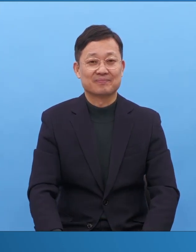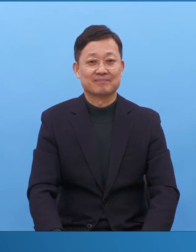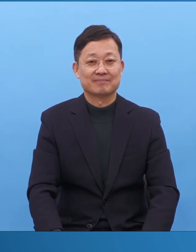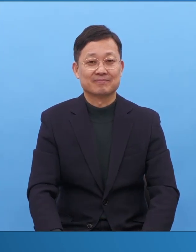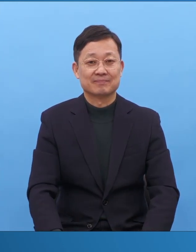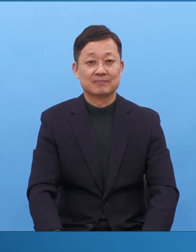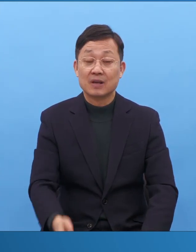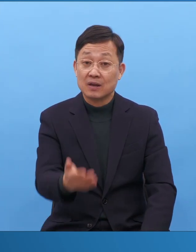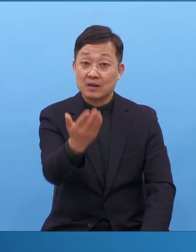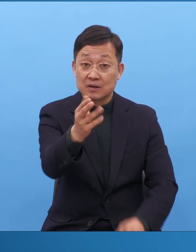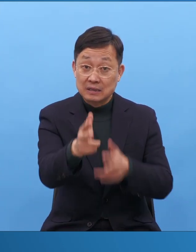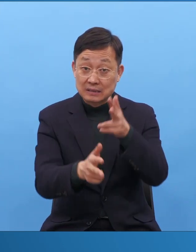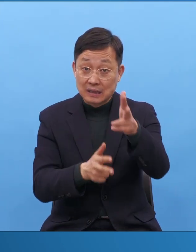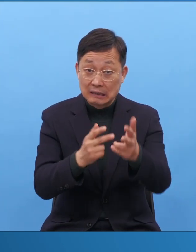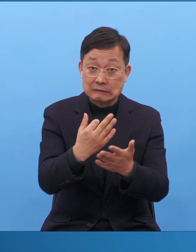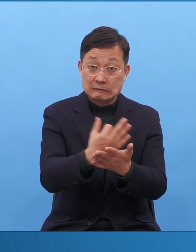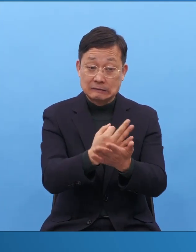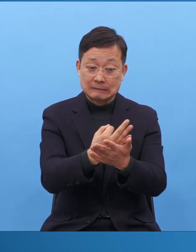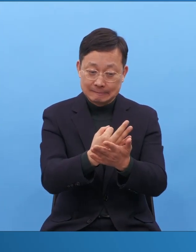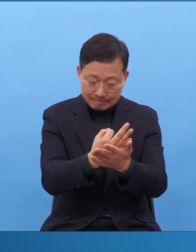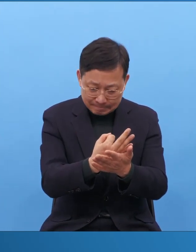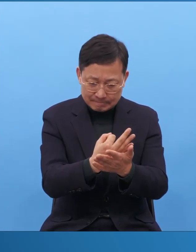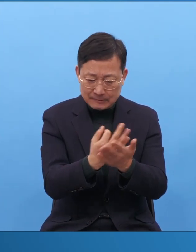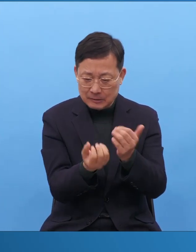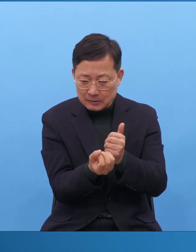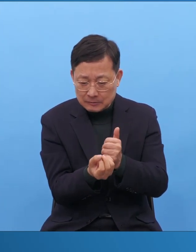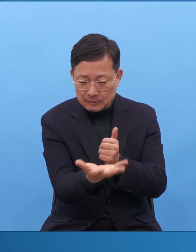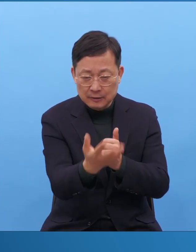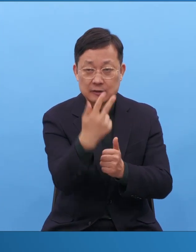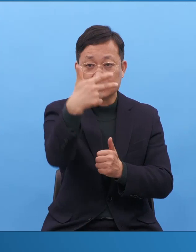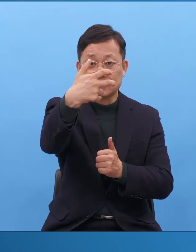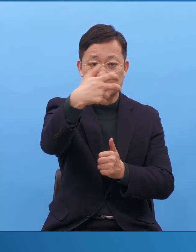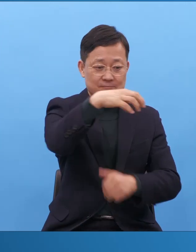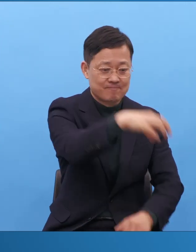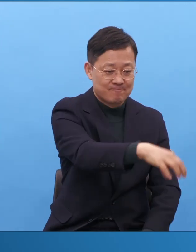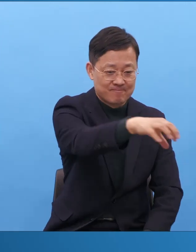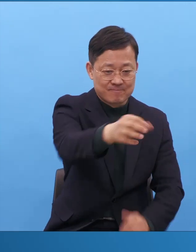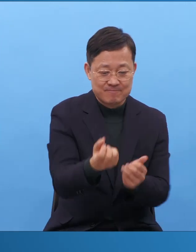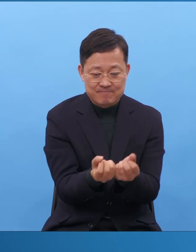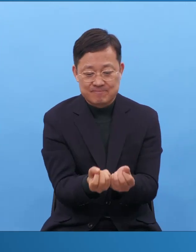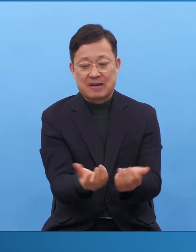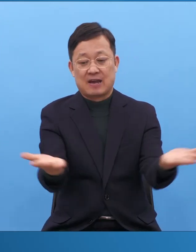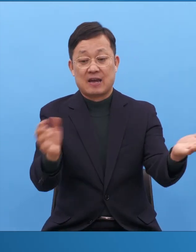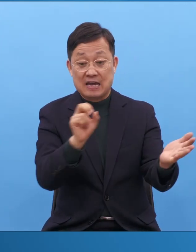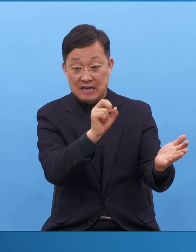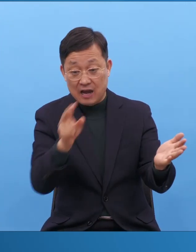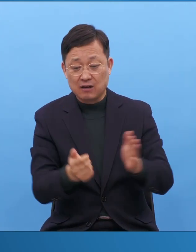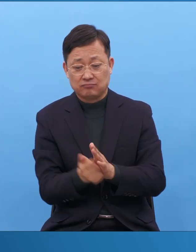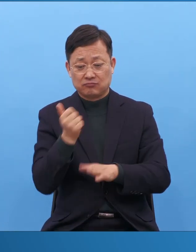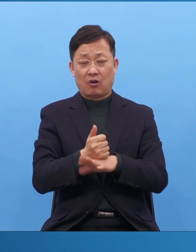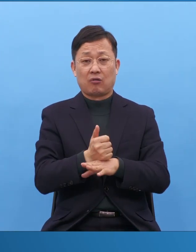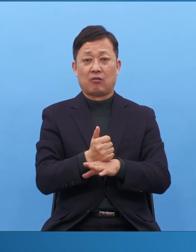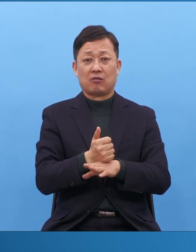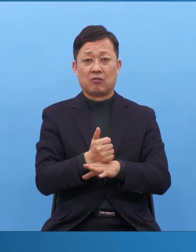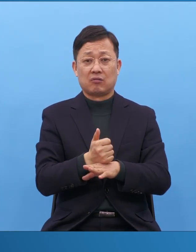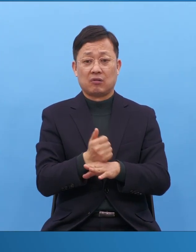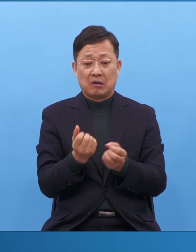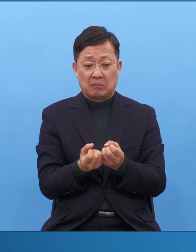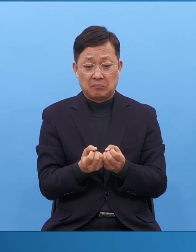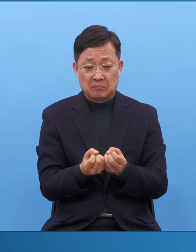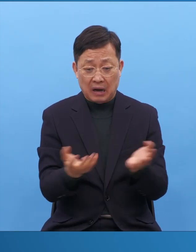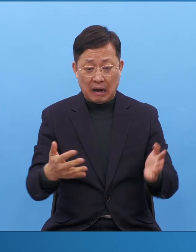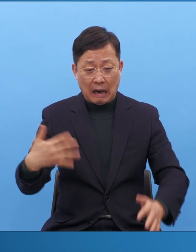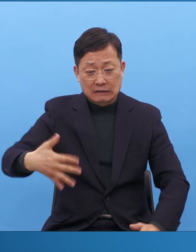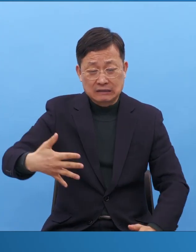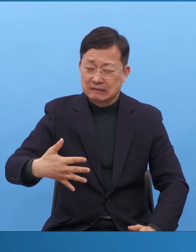여러분의 산업이 70군데에 영향이 안 가면 그는 잘 못하는 거예요. 가고 있어야 돼요.